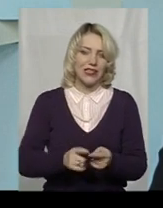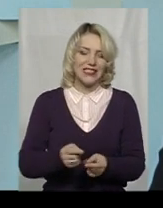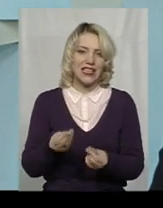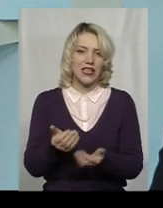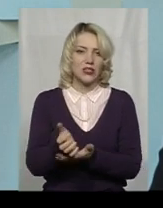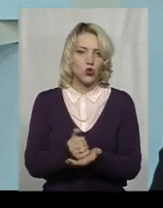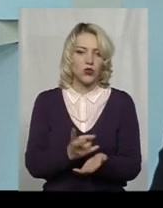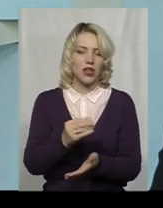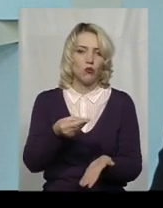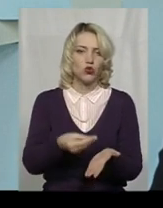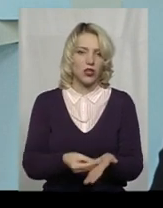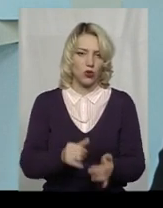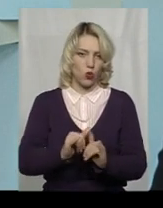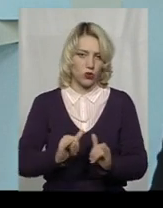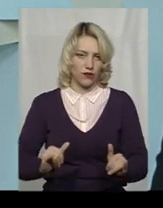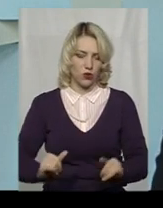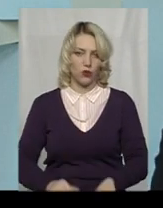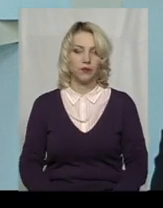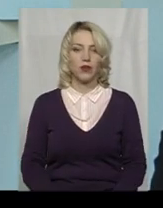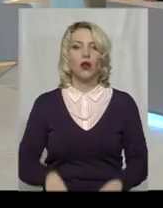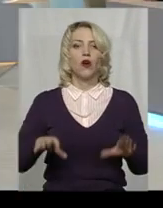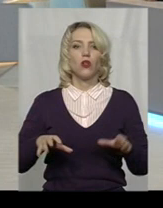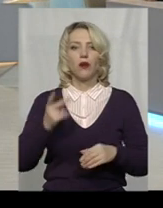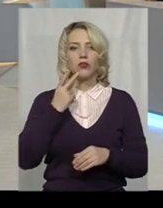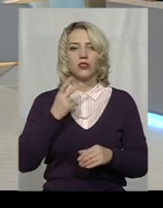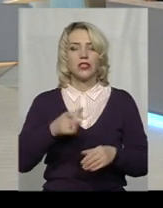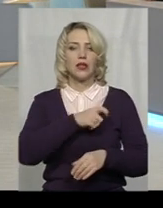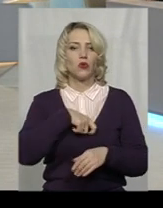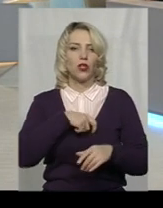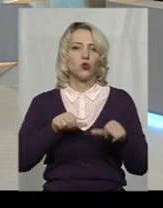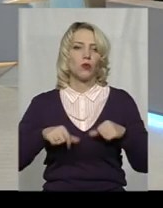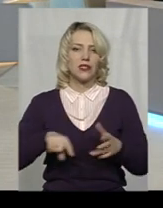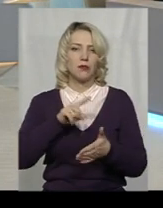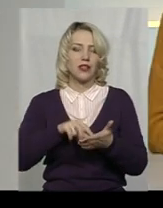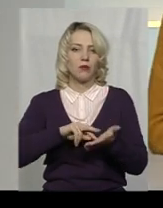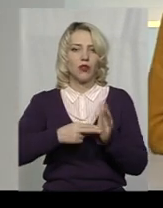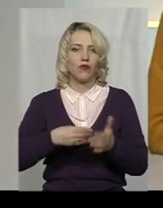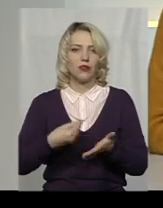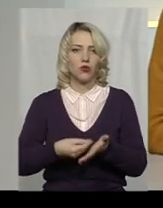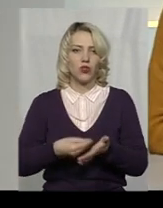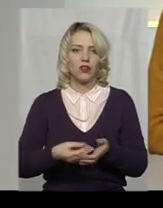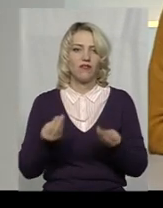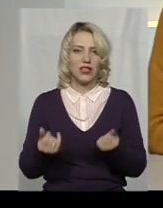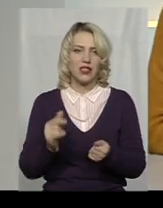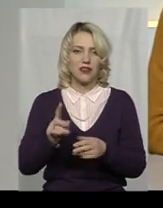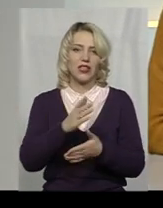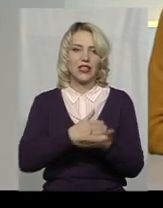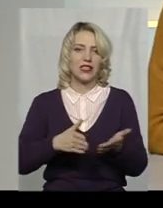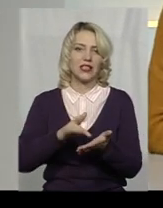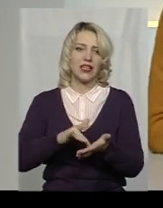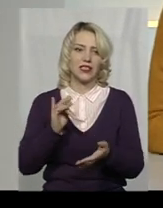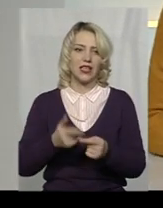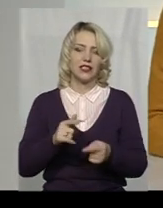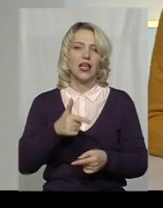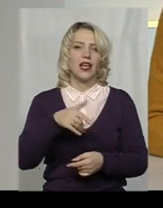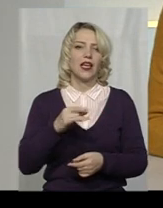саме на бюджет розвитку. Голова постійної депутатської комісії з питань планування бюджету, фінансів та децентралізації Леся